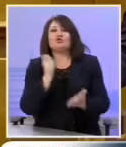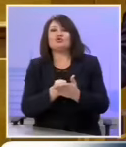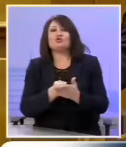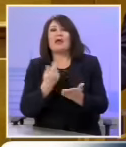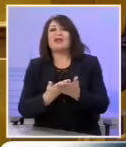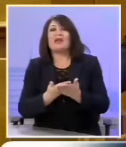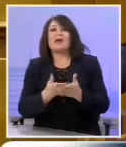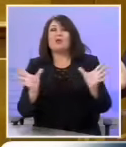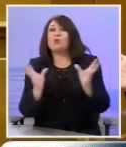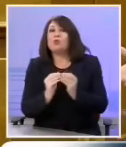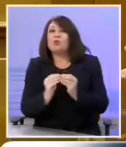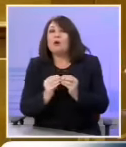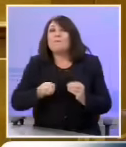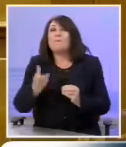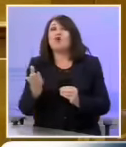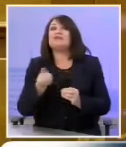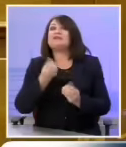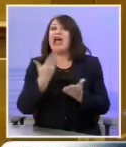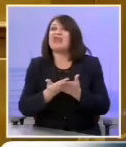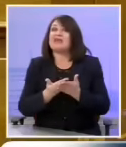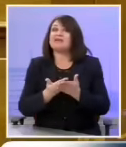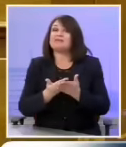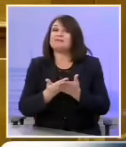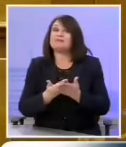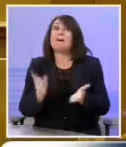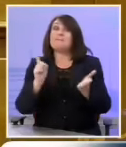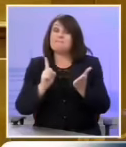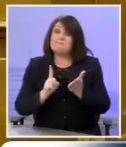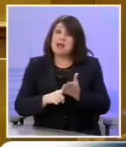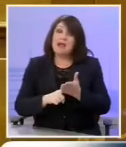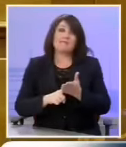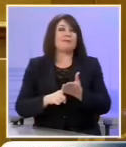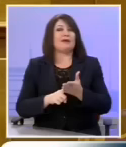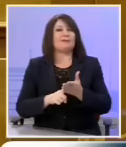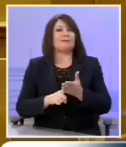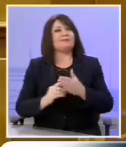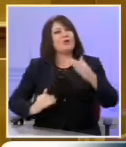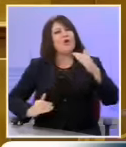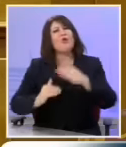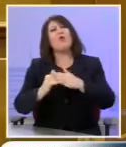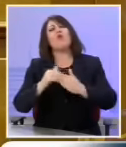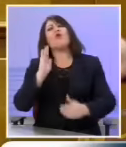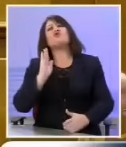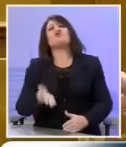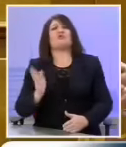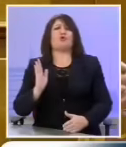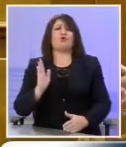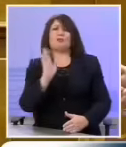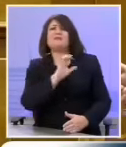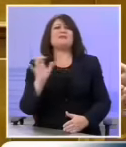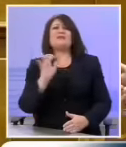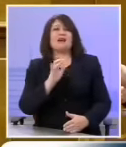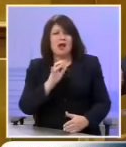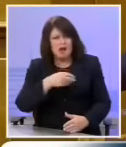το συνολικό τοπίο και το συνολικό αριθμό των αδειών που πρέπει επαναλαμβάνουν να είναι ο μέγιστος δυνατός σύμφωνα με τις ψηφιακές